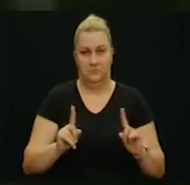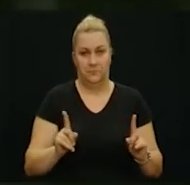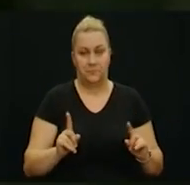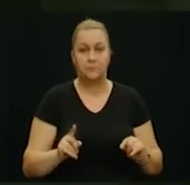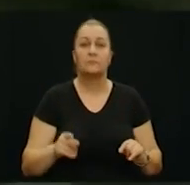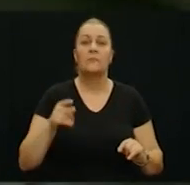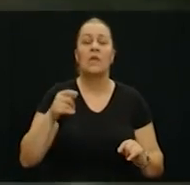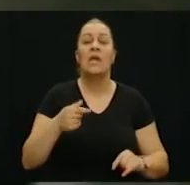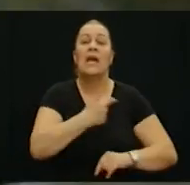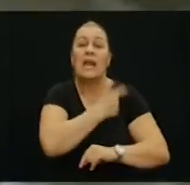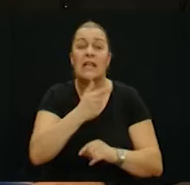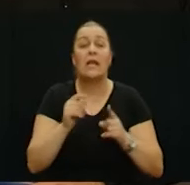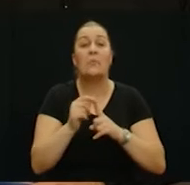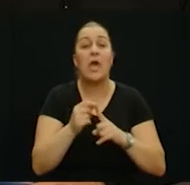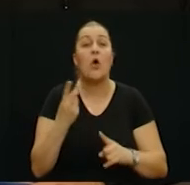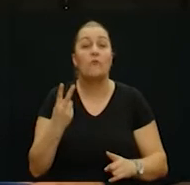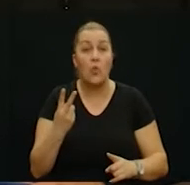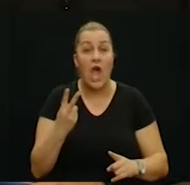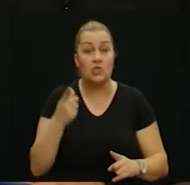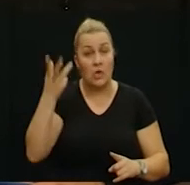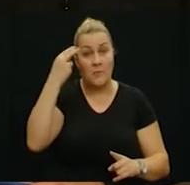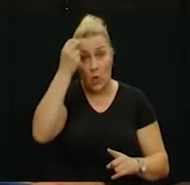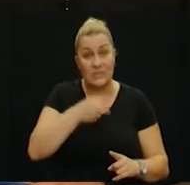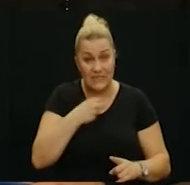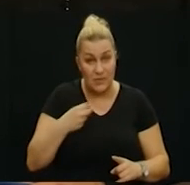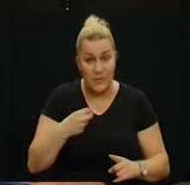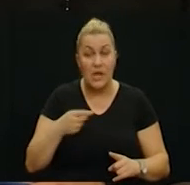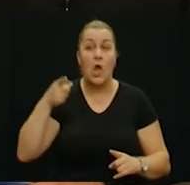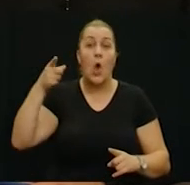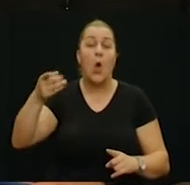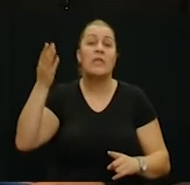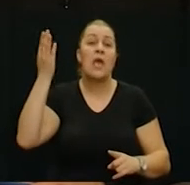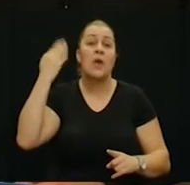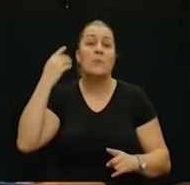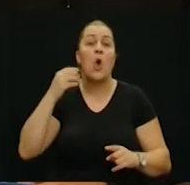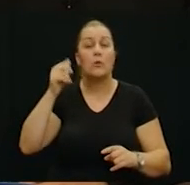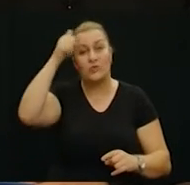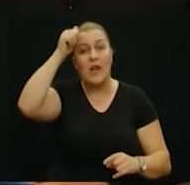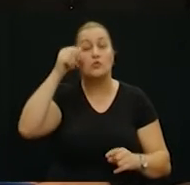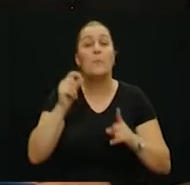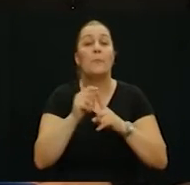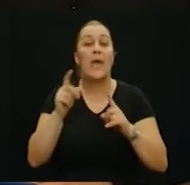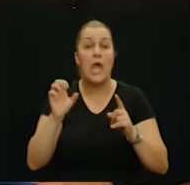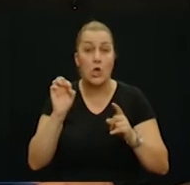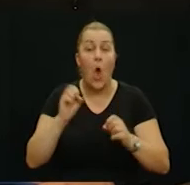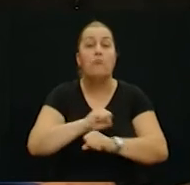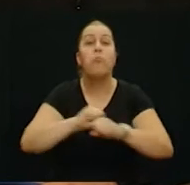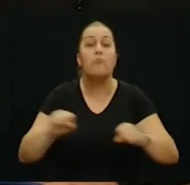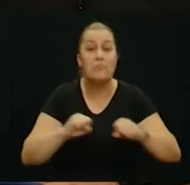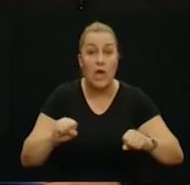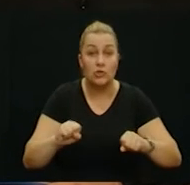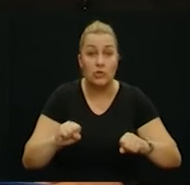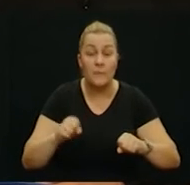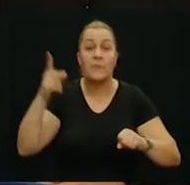Ukašin, je bio Srbin, koji je bio na protivničkoj strani, zvali su ga Perov Bombaš, je stradao tako što mu je granata